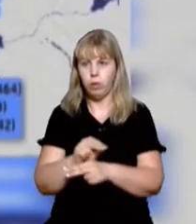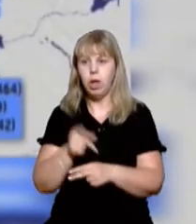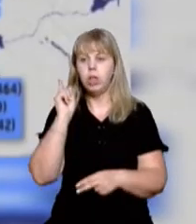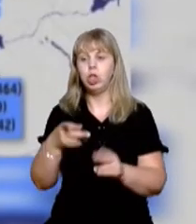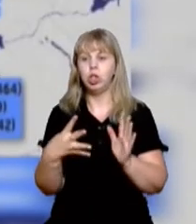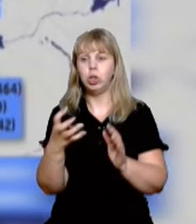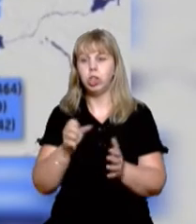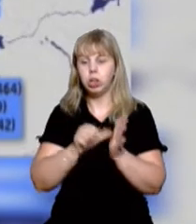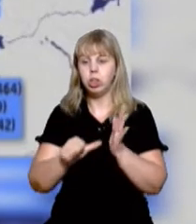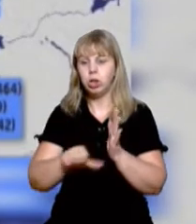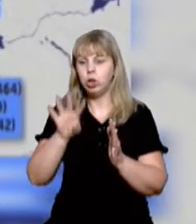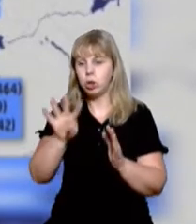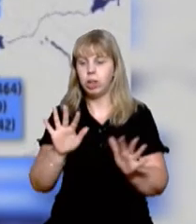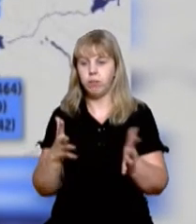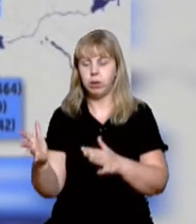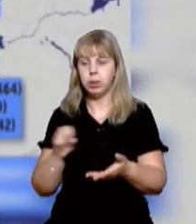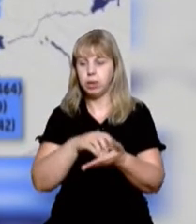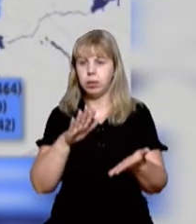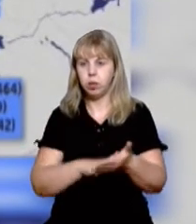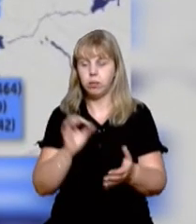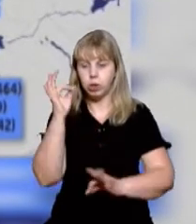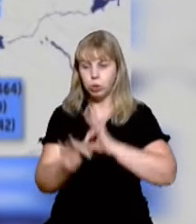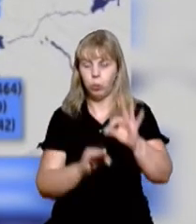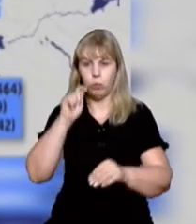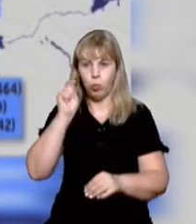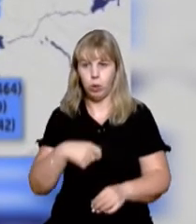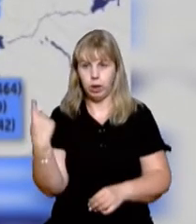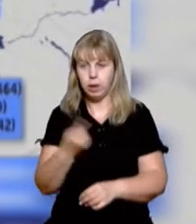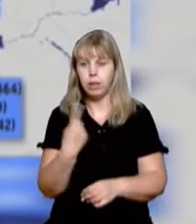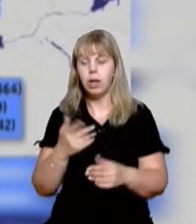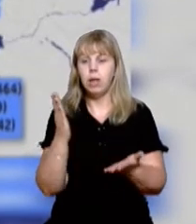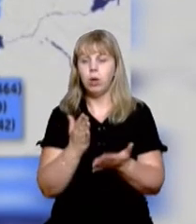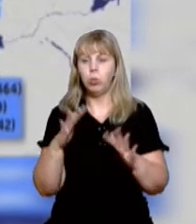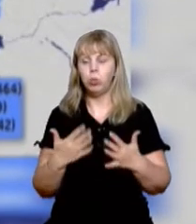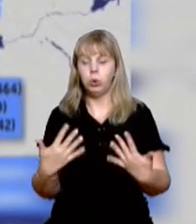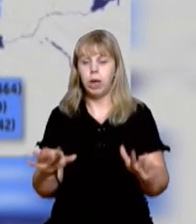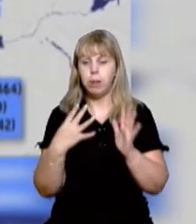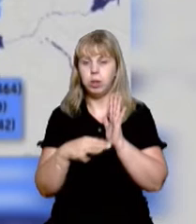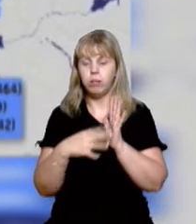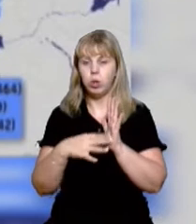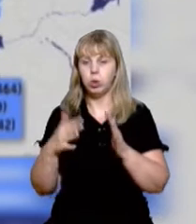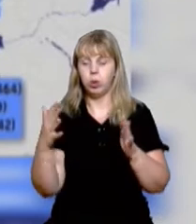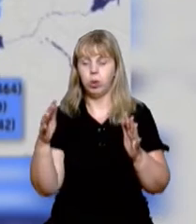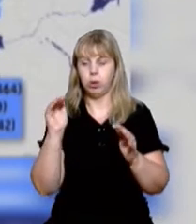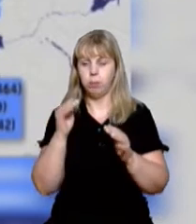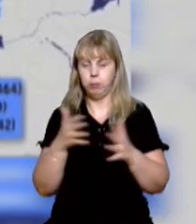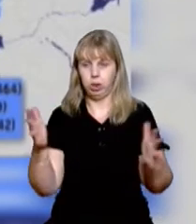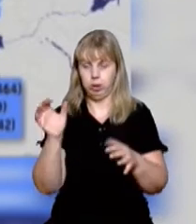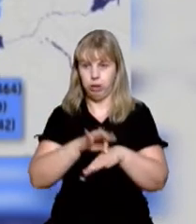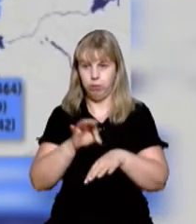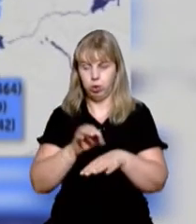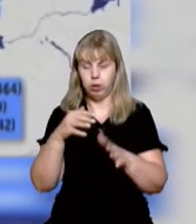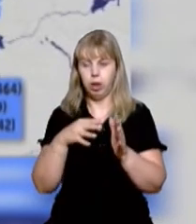1 464 випадки зареєстрували за добу в Україні. Наразі маємо вже більше 92 тисяч підтверджених